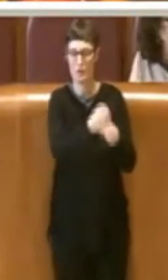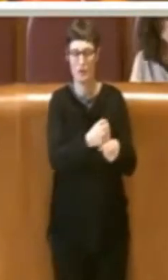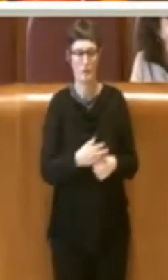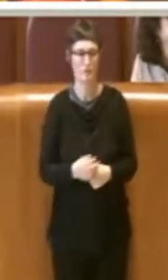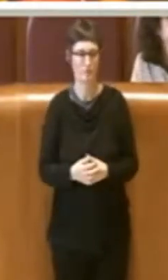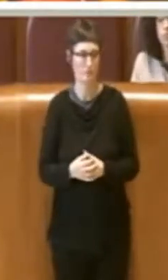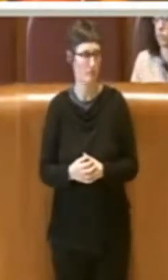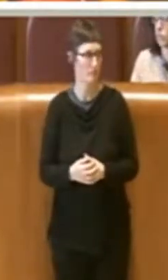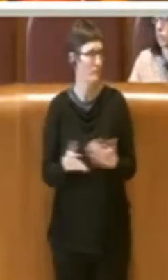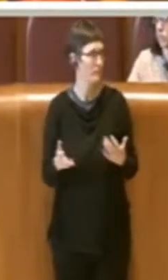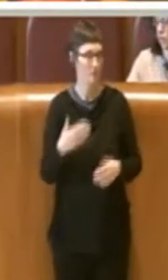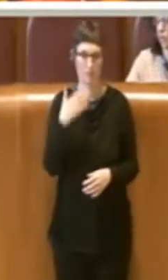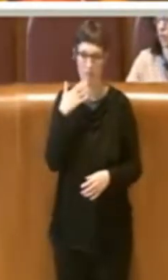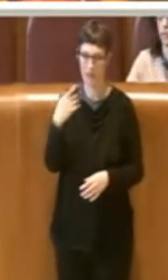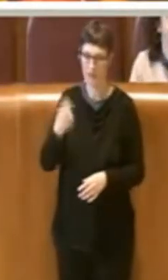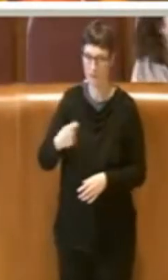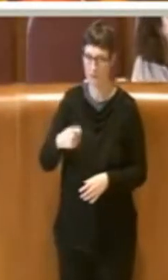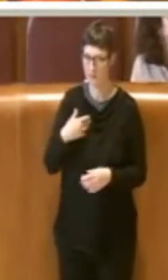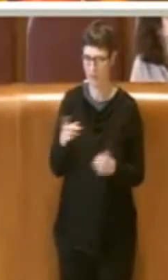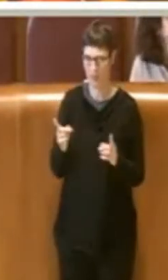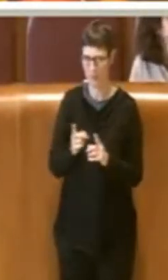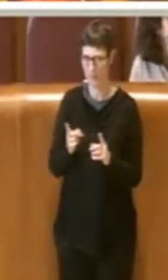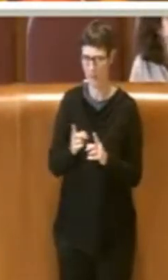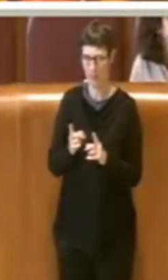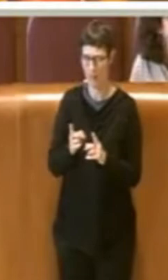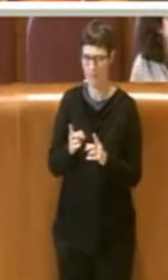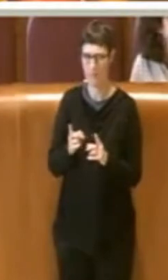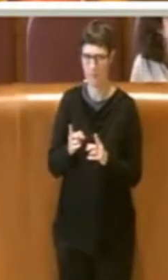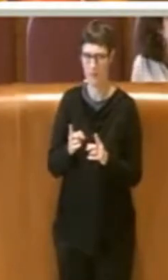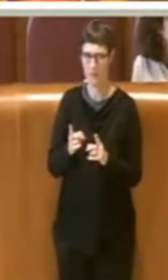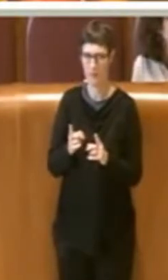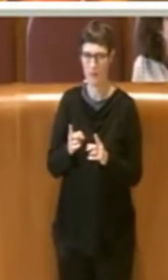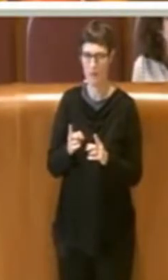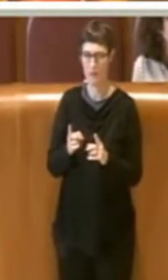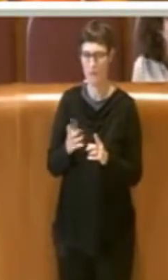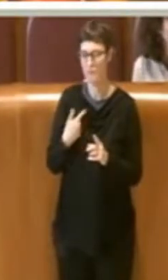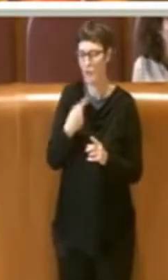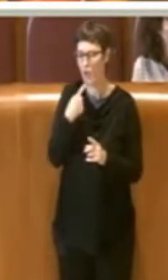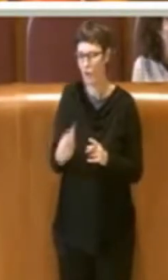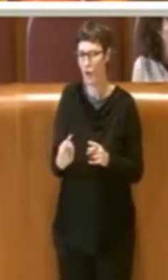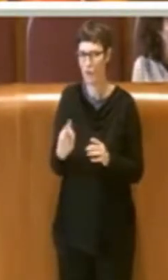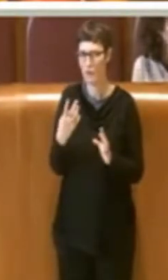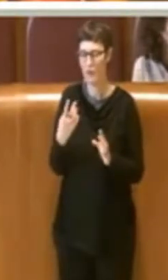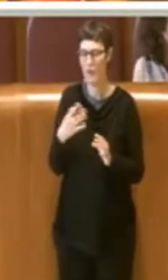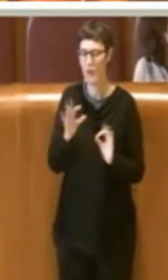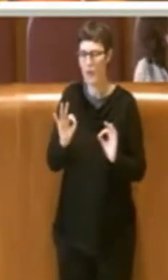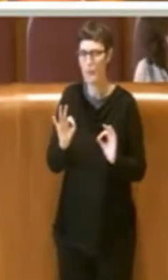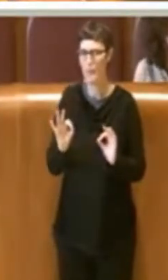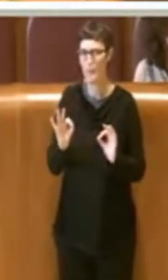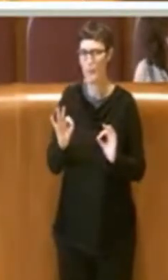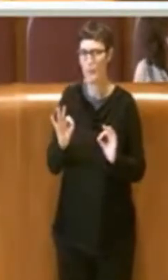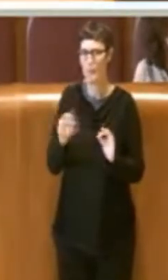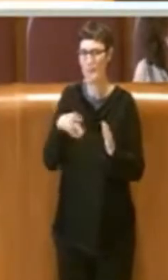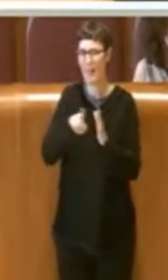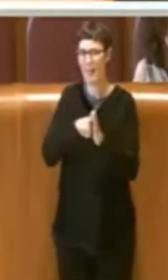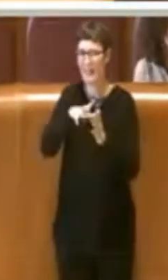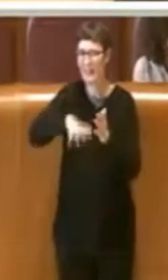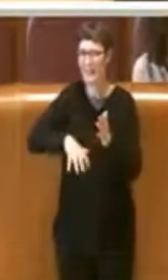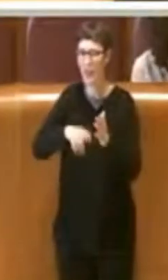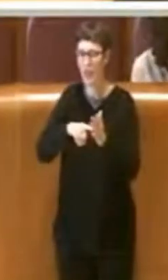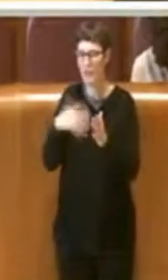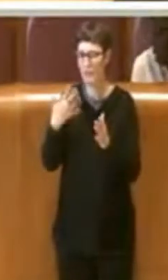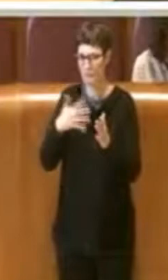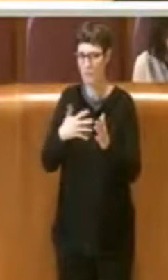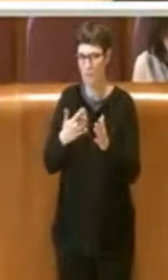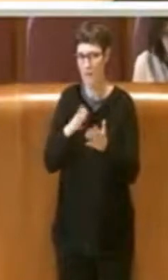Grazie Presidente, molto brevemente per sottolineare la bontà della deliberazione in